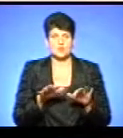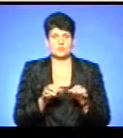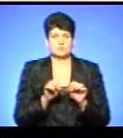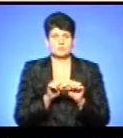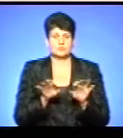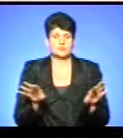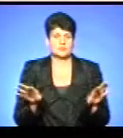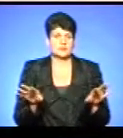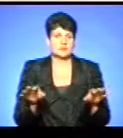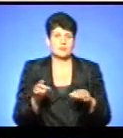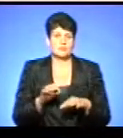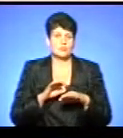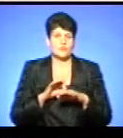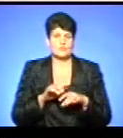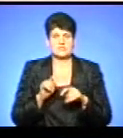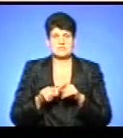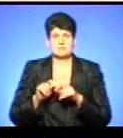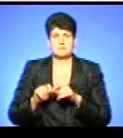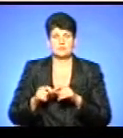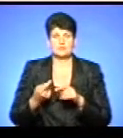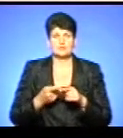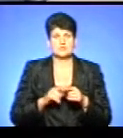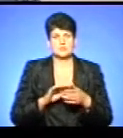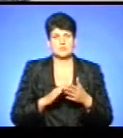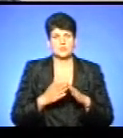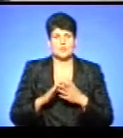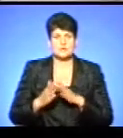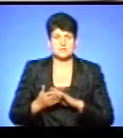перевірка по даній ситуації.